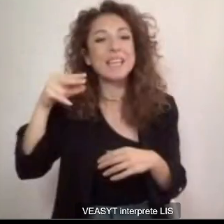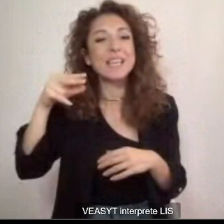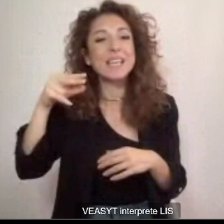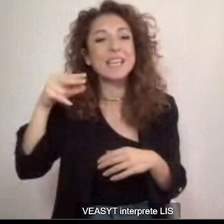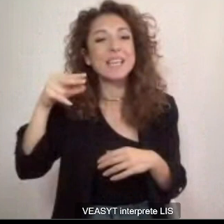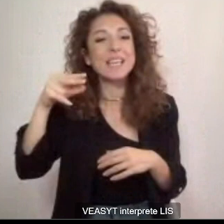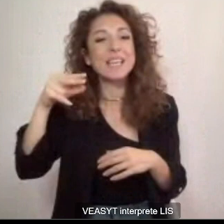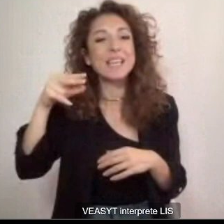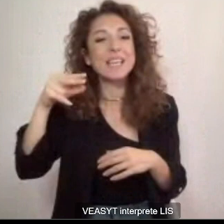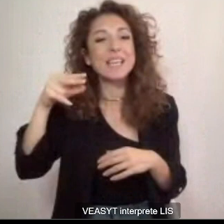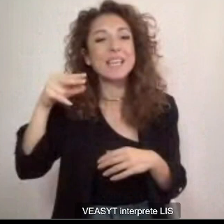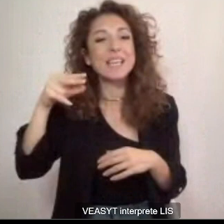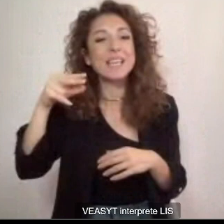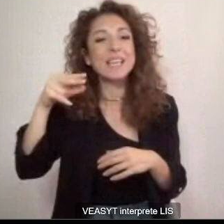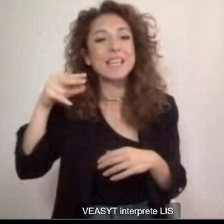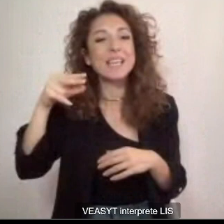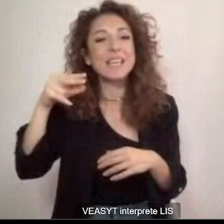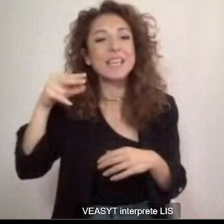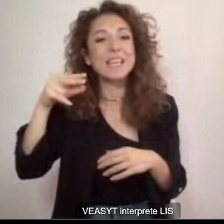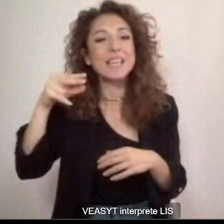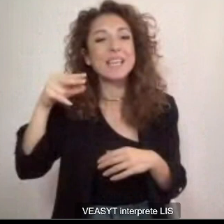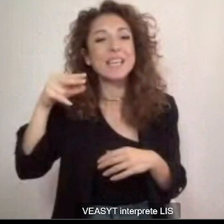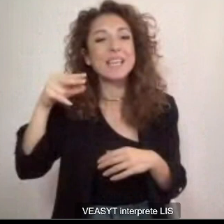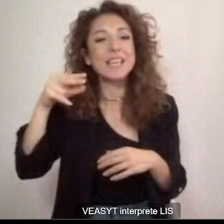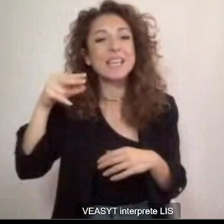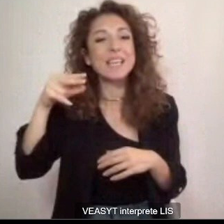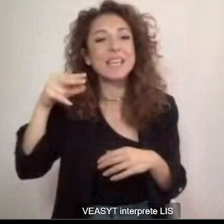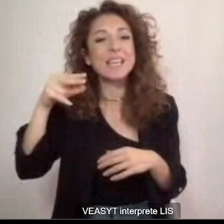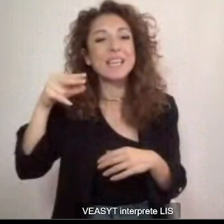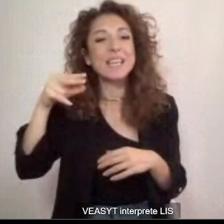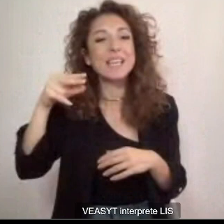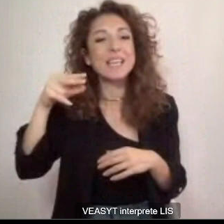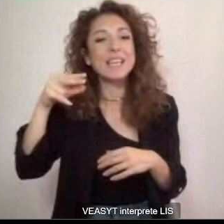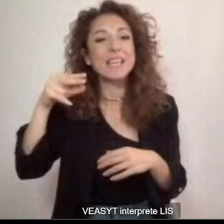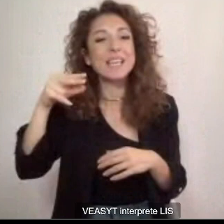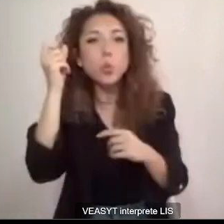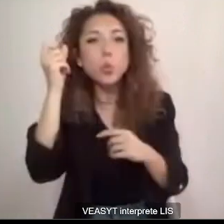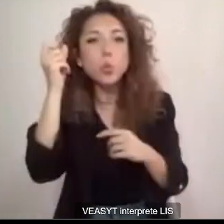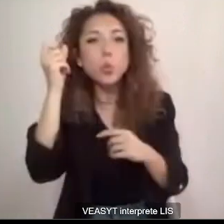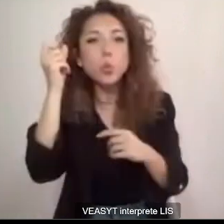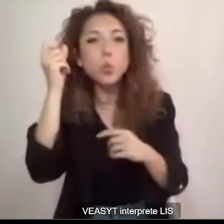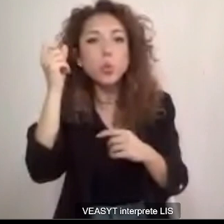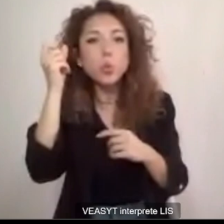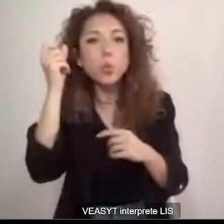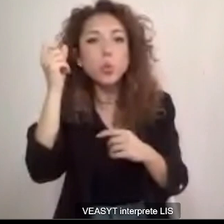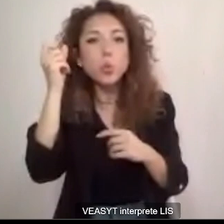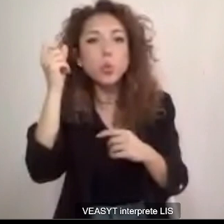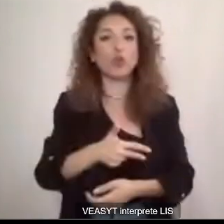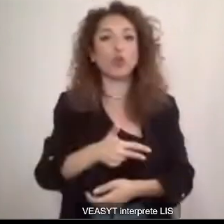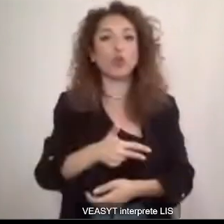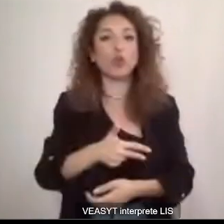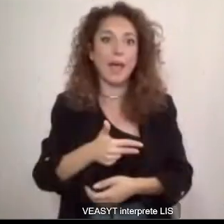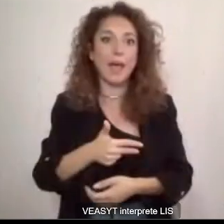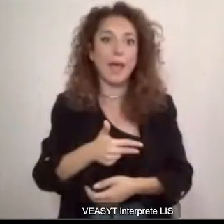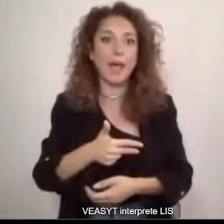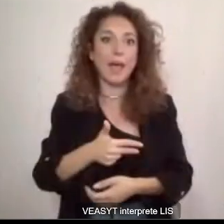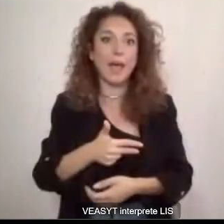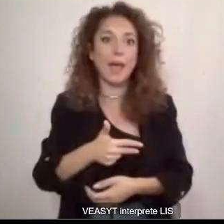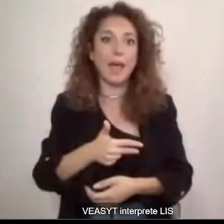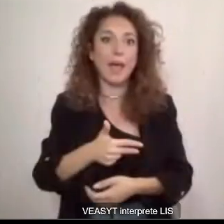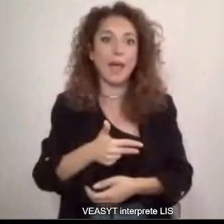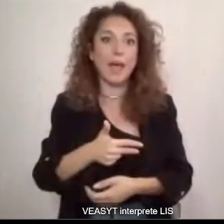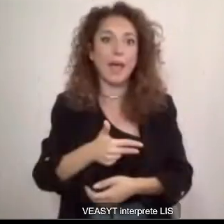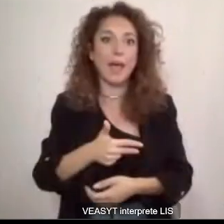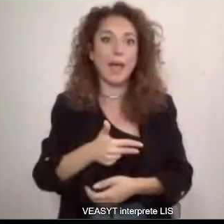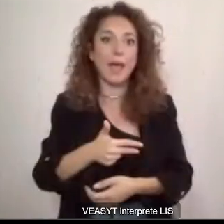valorizzazione dell'arte, della cultura del capitale sociale nella nostra città possiamo dire che Verona Minori Jerusalem